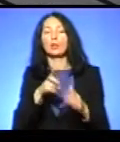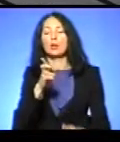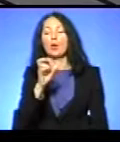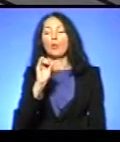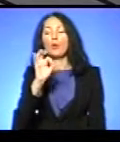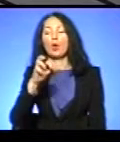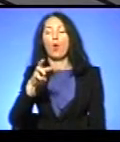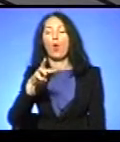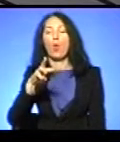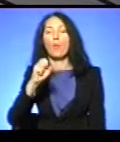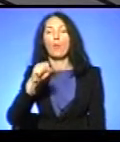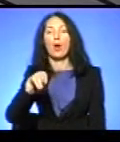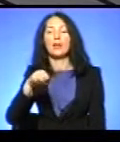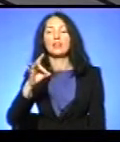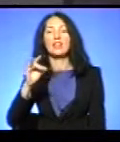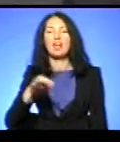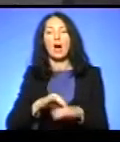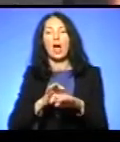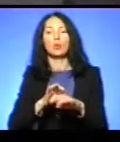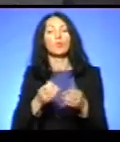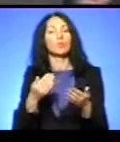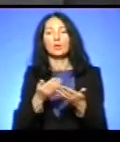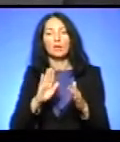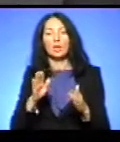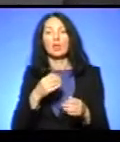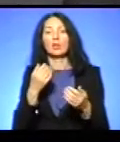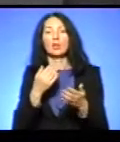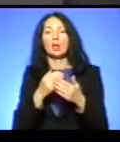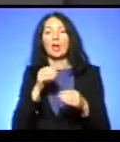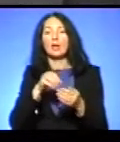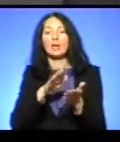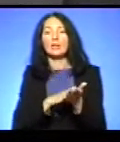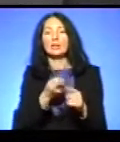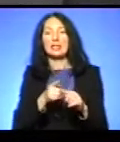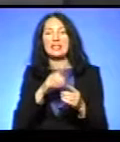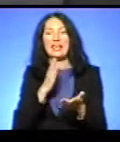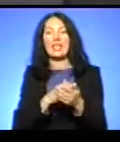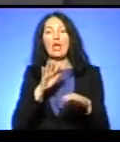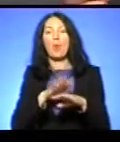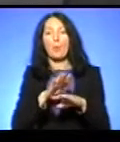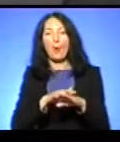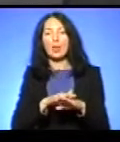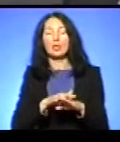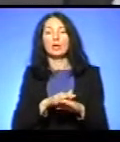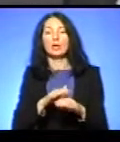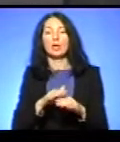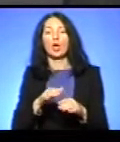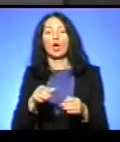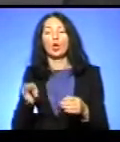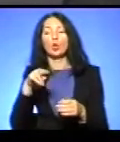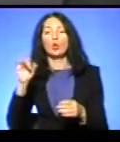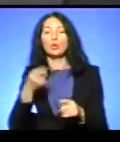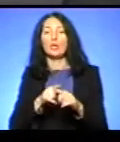реєстр – це є перелік тих людей, донорів, які пройшли певну оцінку своїх